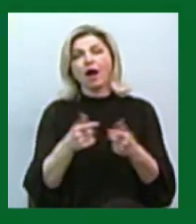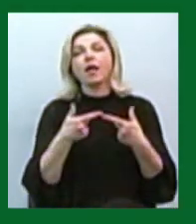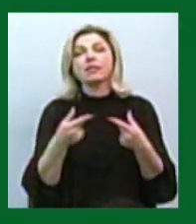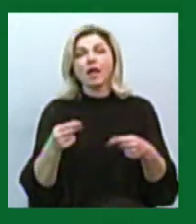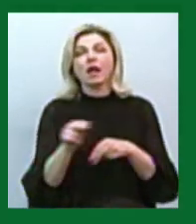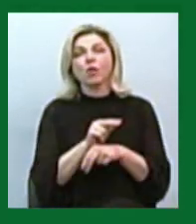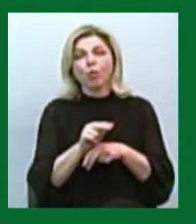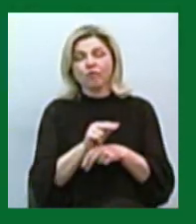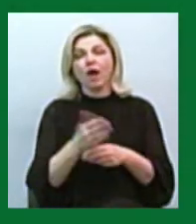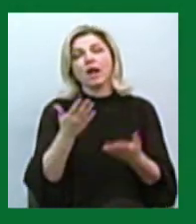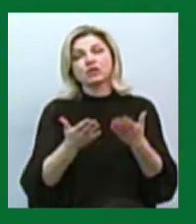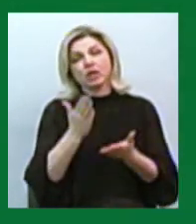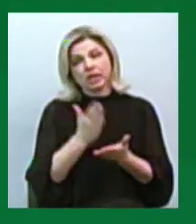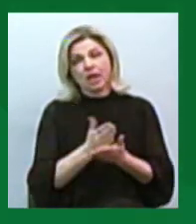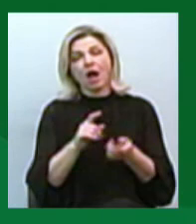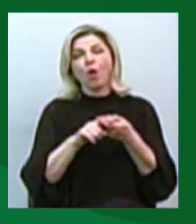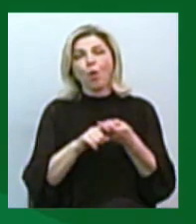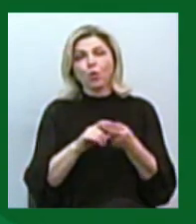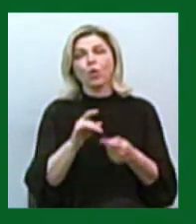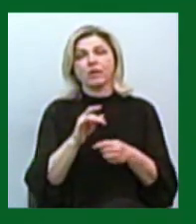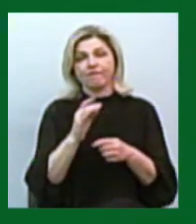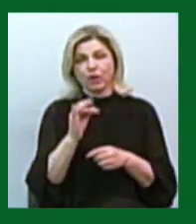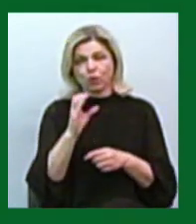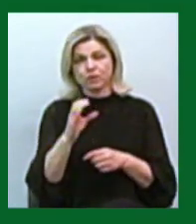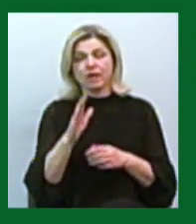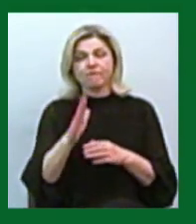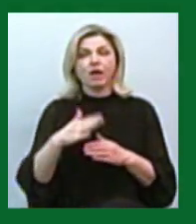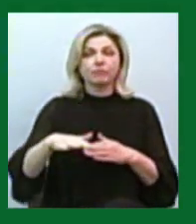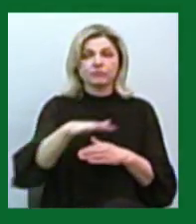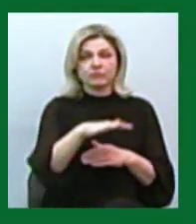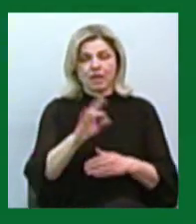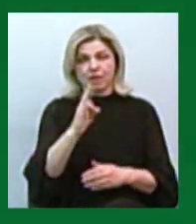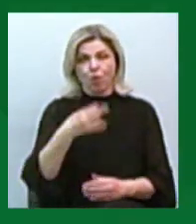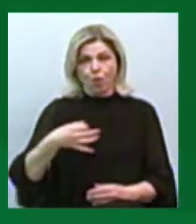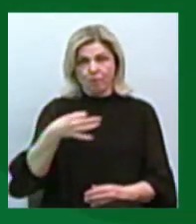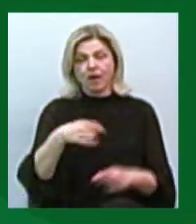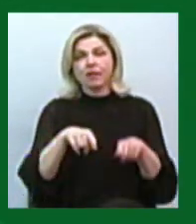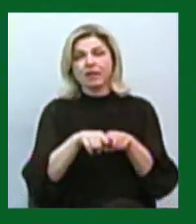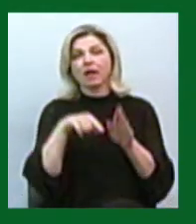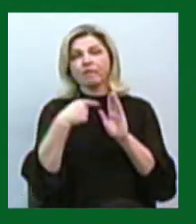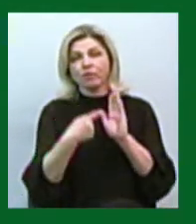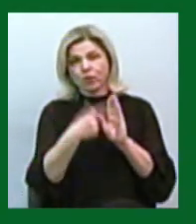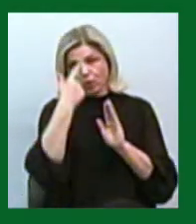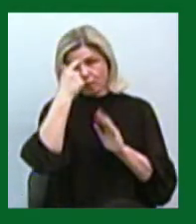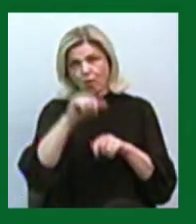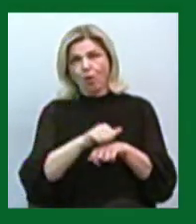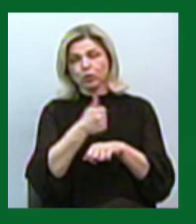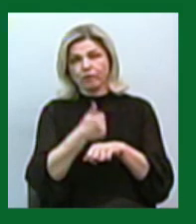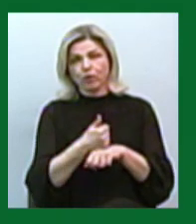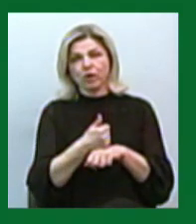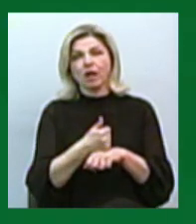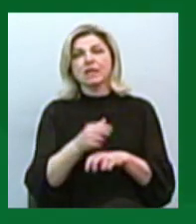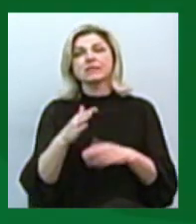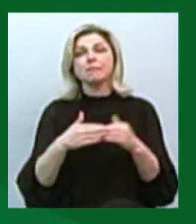є хворі на коронавірусну інфекцію в межах Миколаївської області? На ці та інші питання повідомила головна